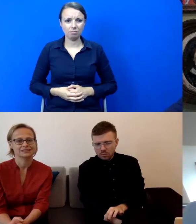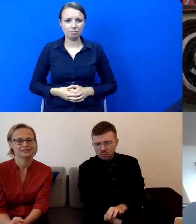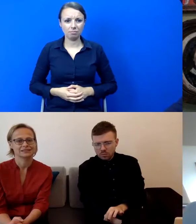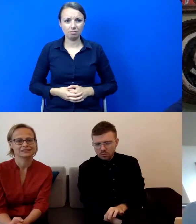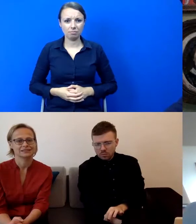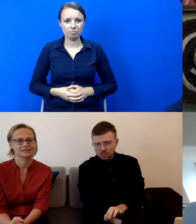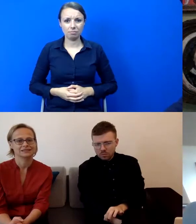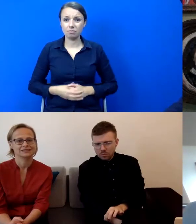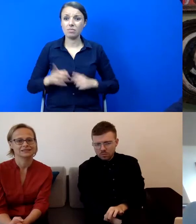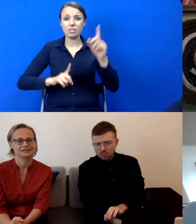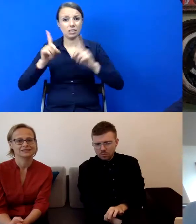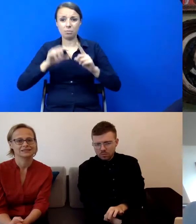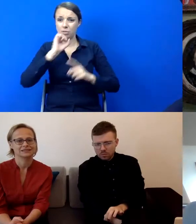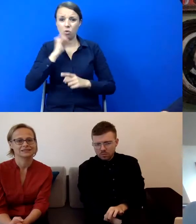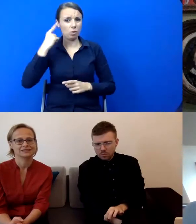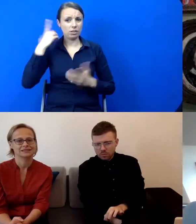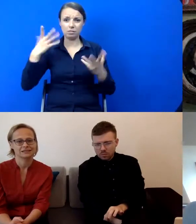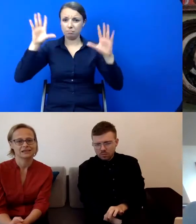Momentami troszeczkę przerywa.